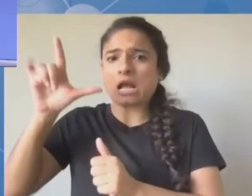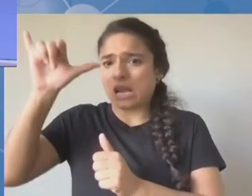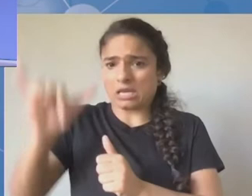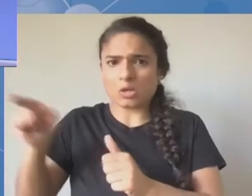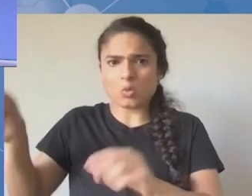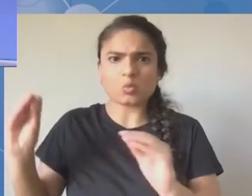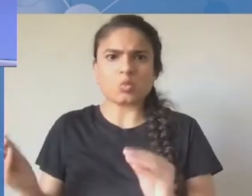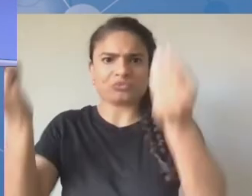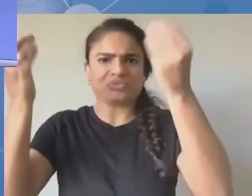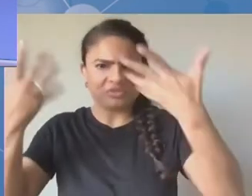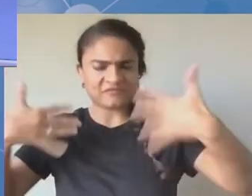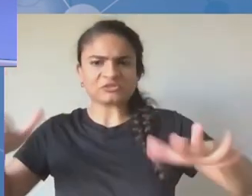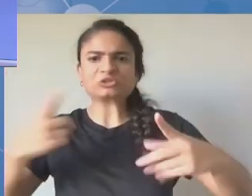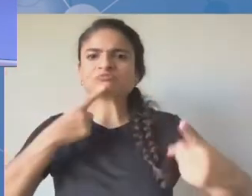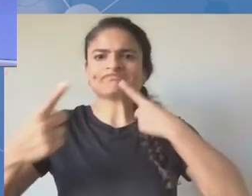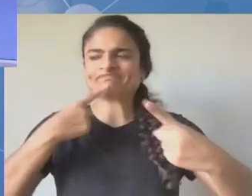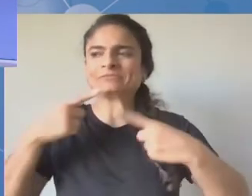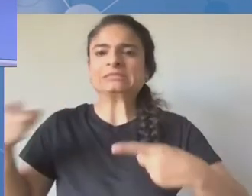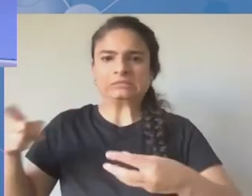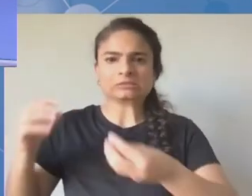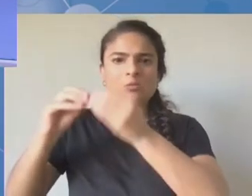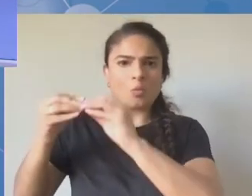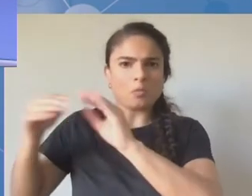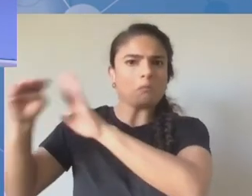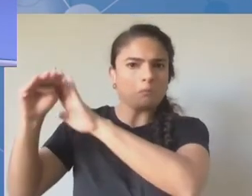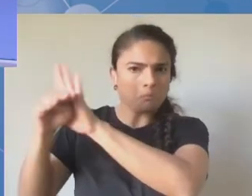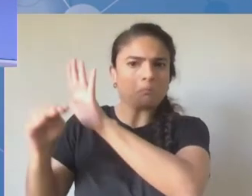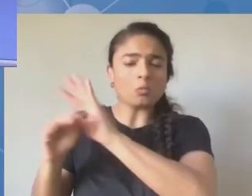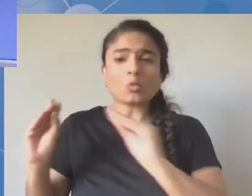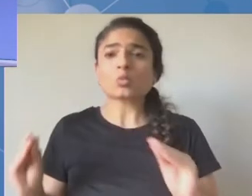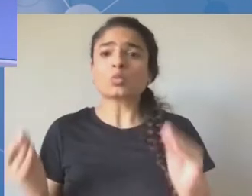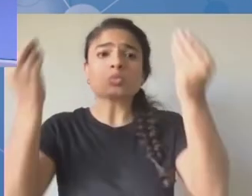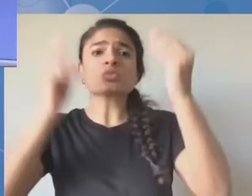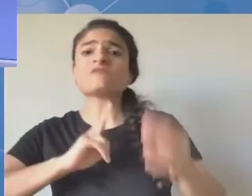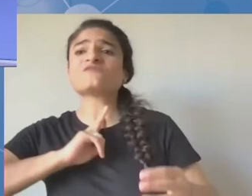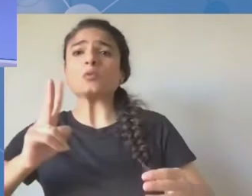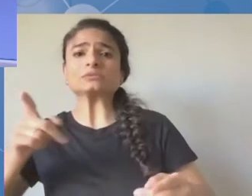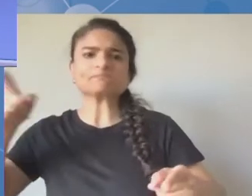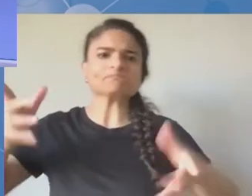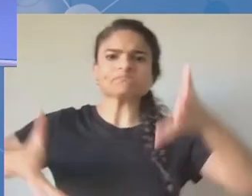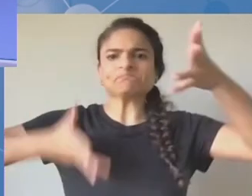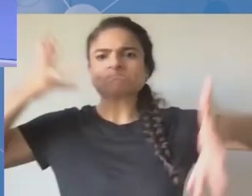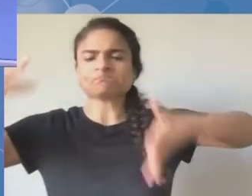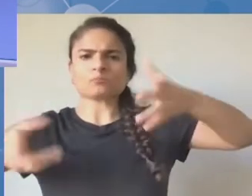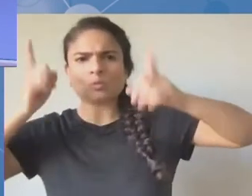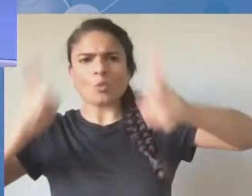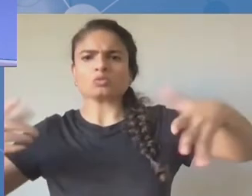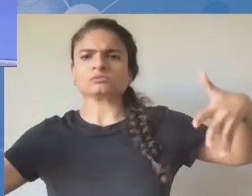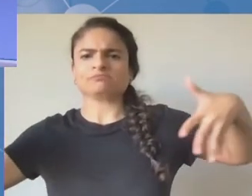związane z tym, że te głosy młodzieży być może nie zawsze są